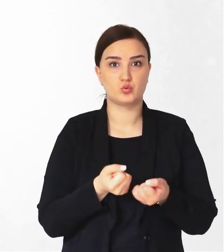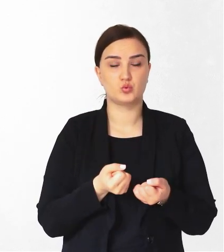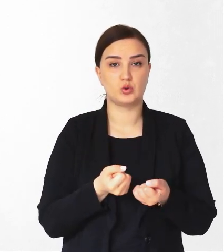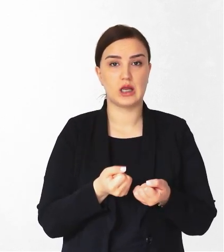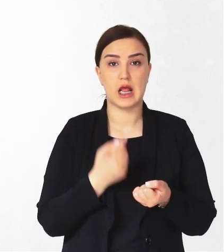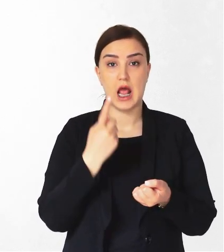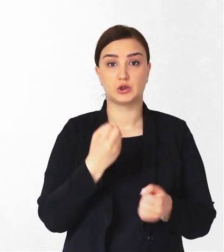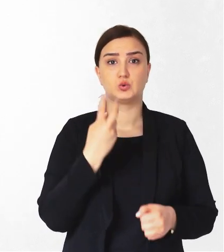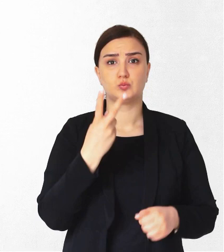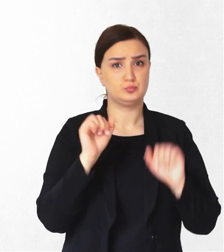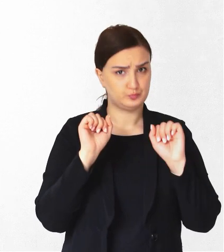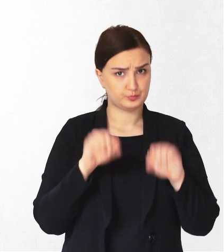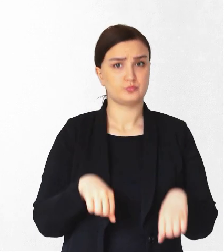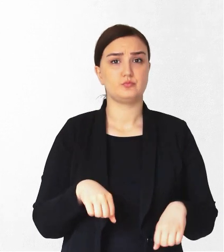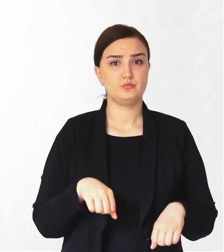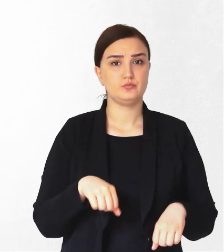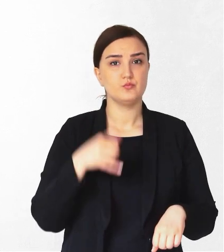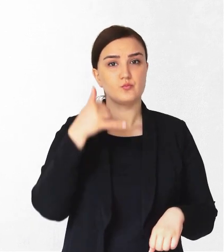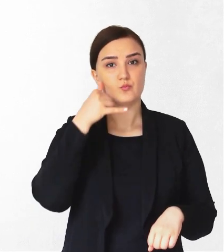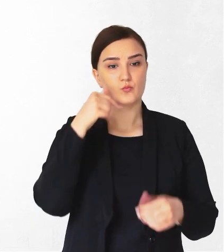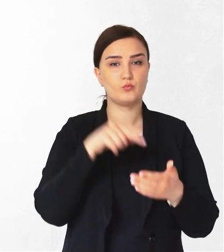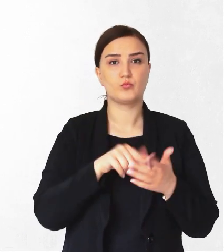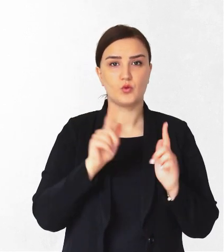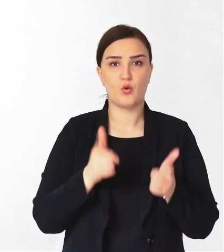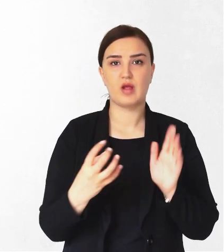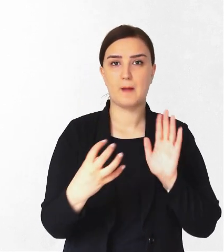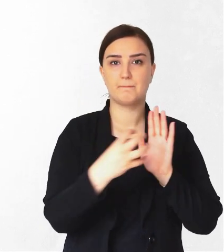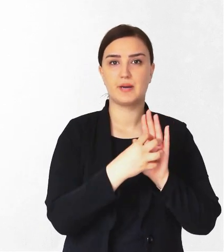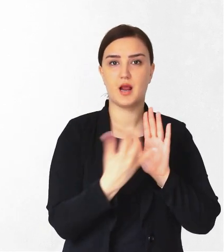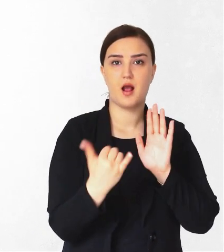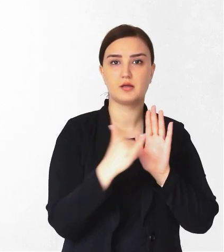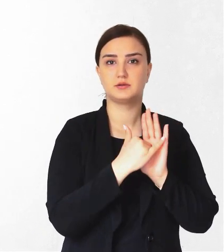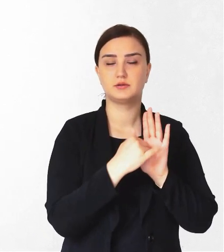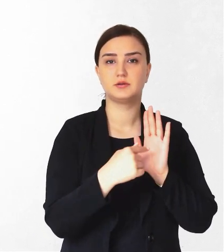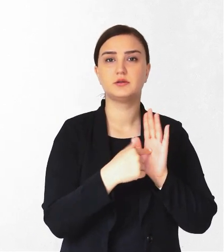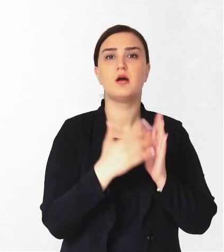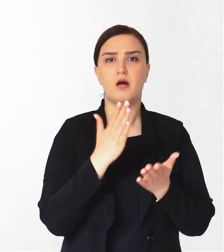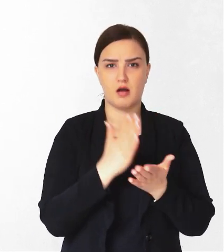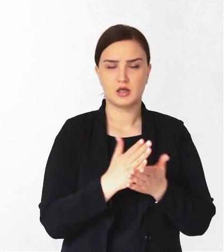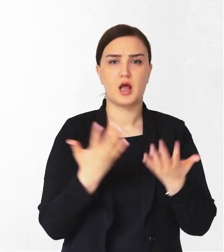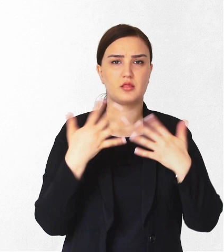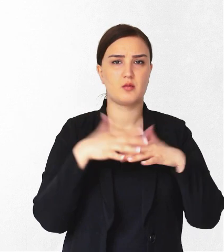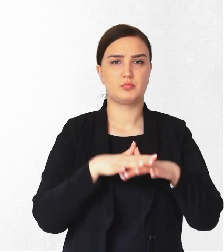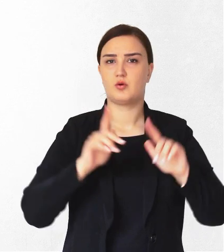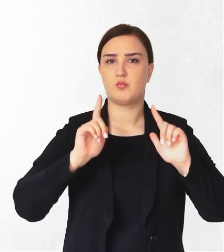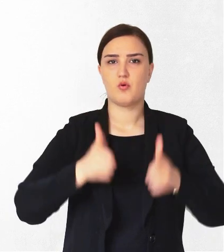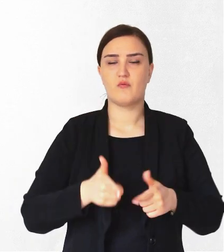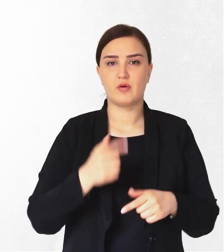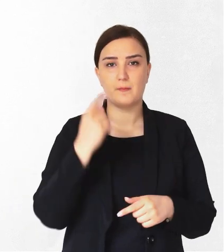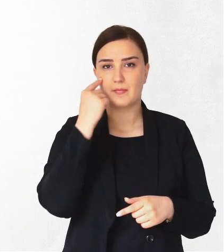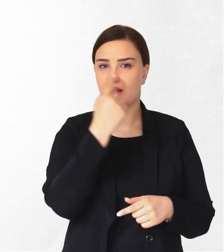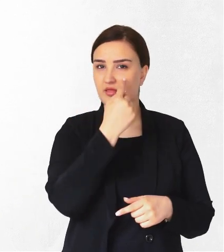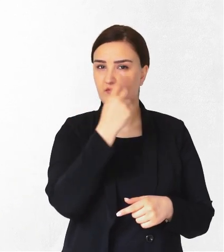Mümkündür. 112 ilə həmçinin mobil aplikasiya vasitəsilə də əlaqə saxlaya bilərsiniz. Aplikasiya görmə